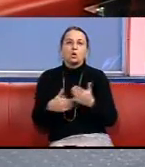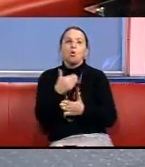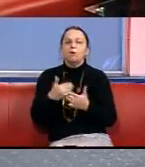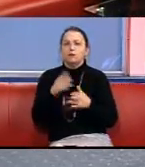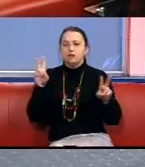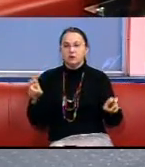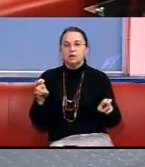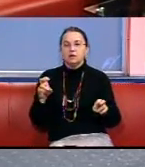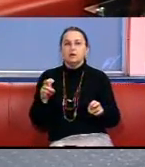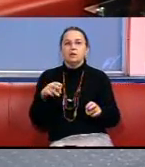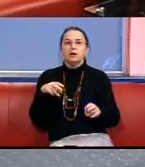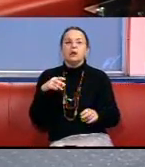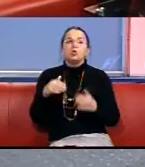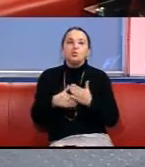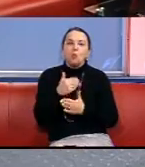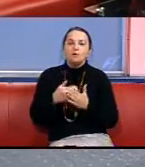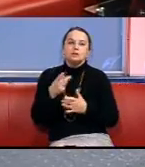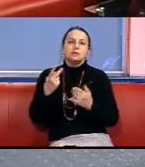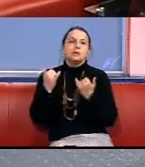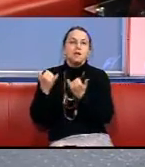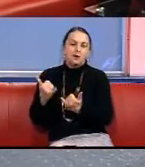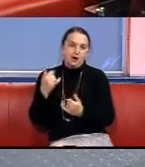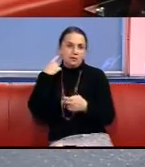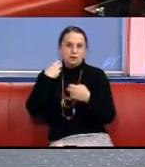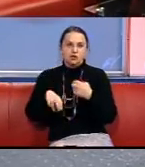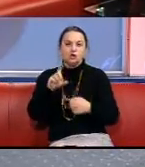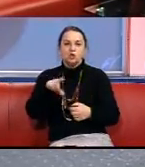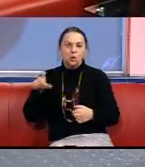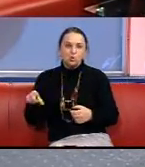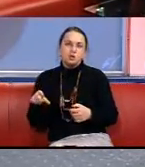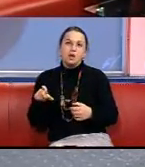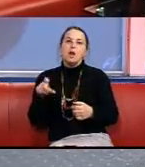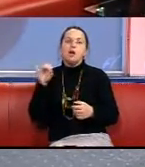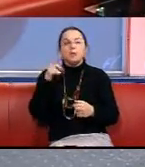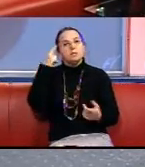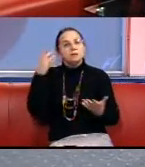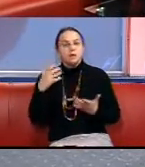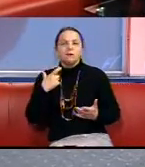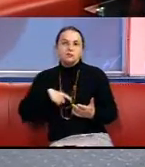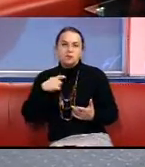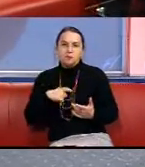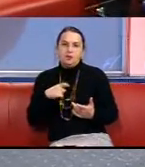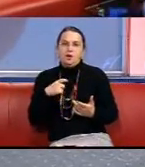для нечуючих людей» І уявіть собі,